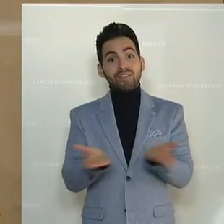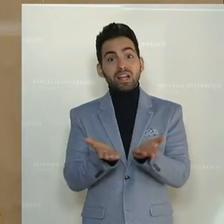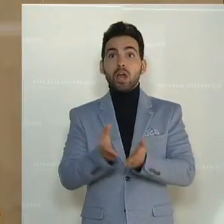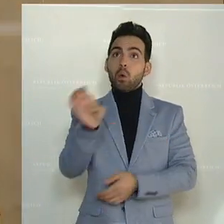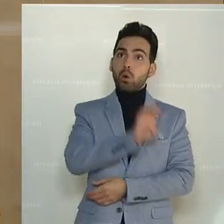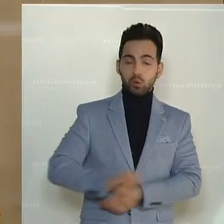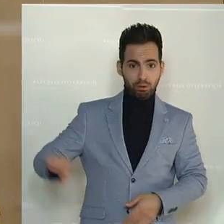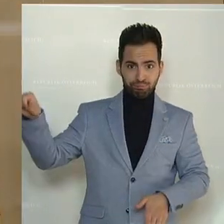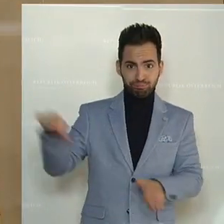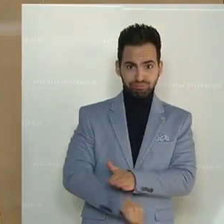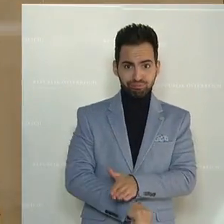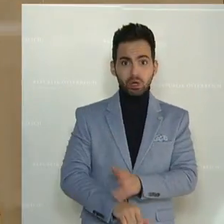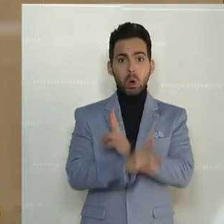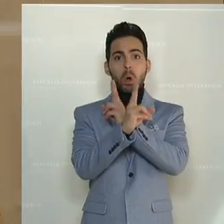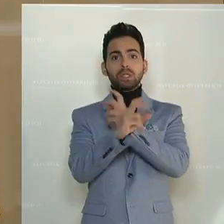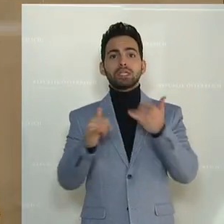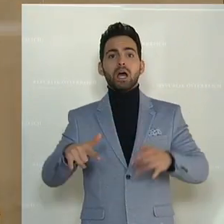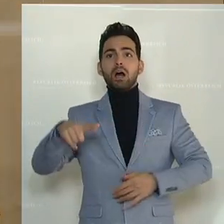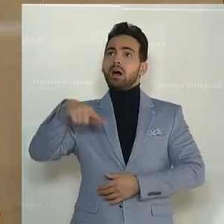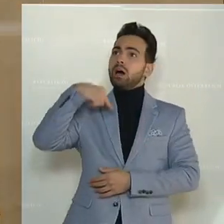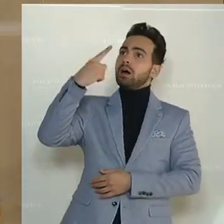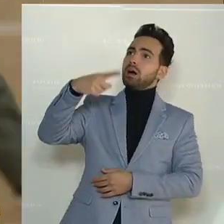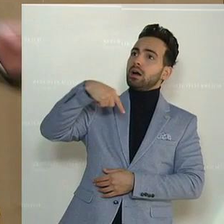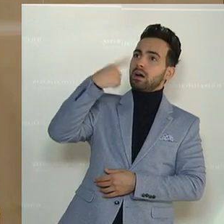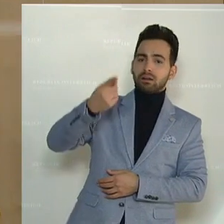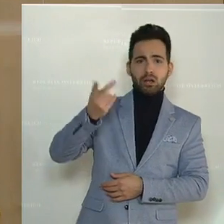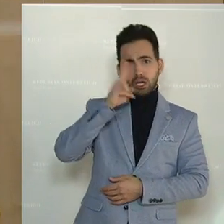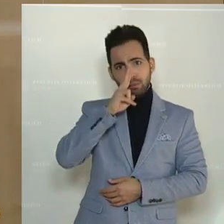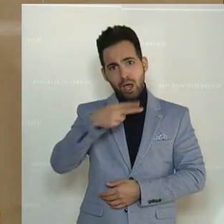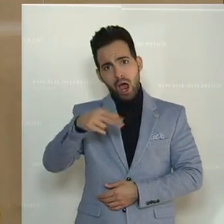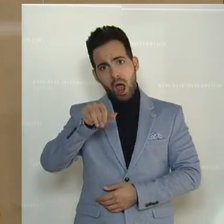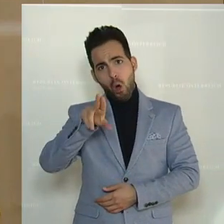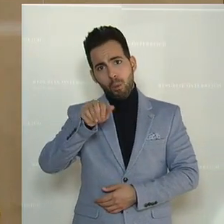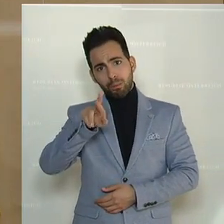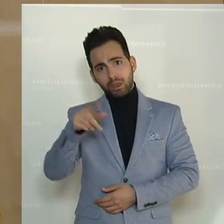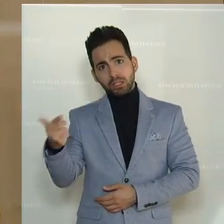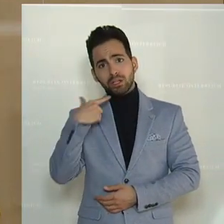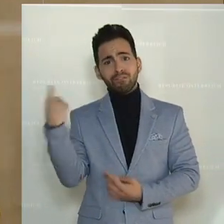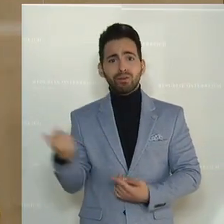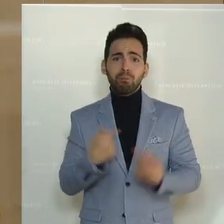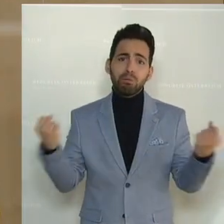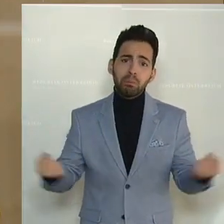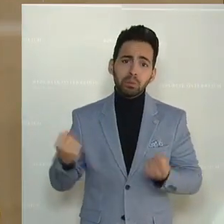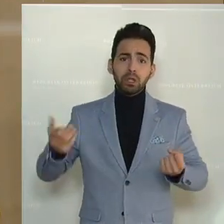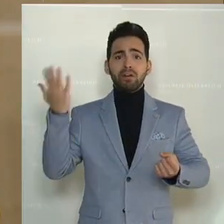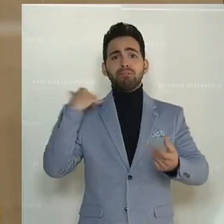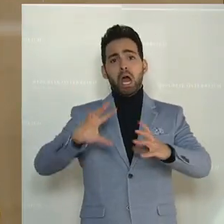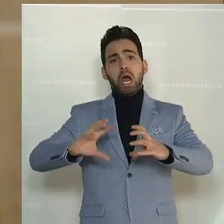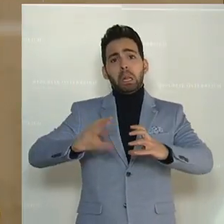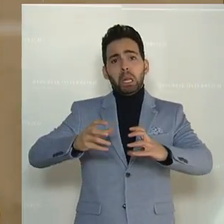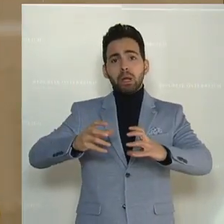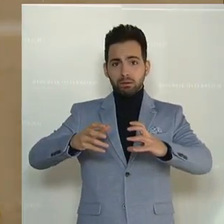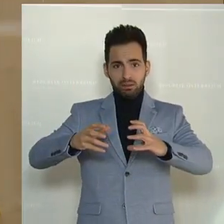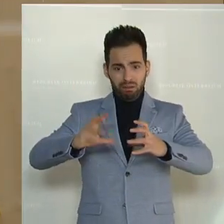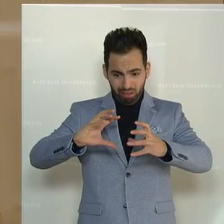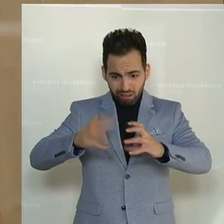zu Europa und es hat keinen Sinn, Reden zu halten, lieber Peter Haubner. Wir bemühen uns und machen Spaces-Cover and Knatsch. Das